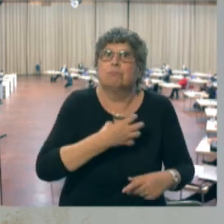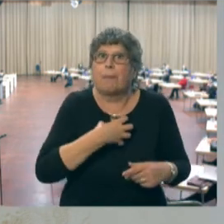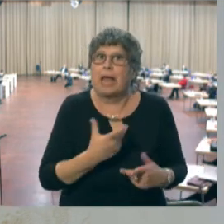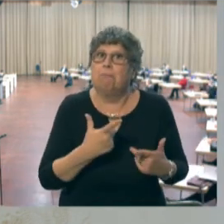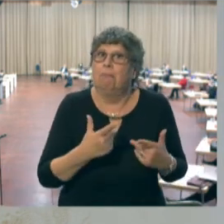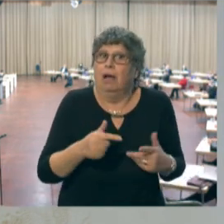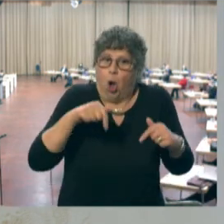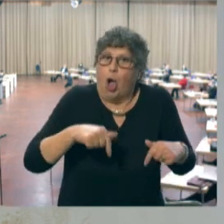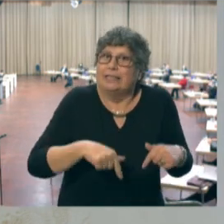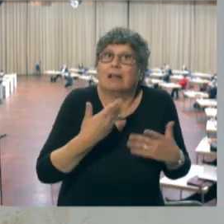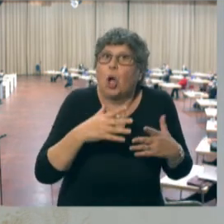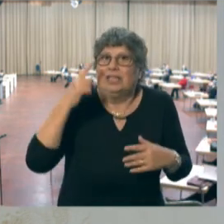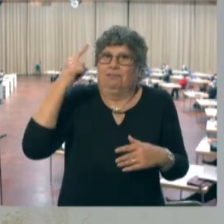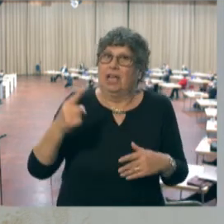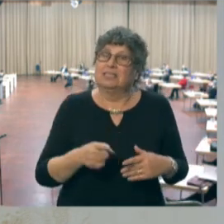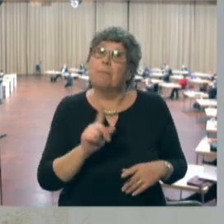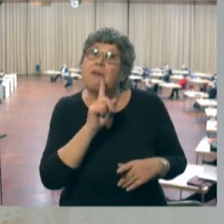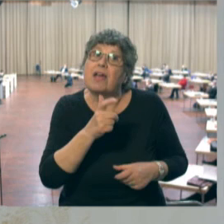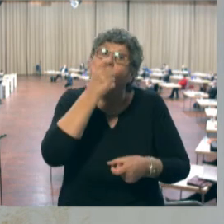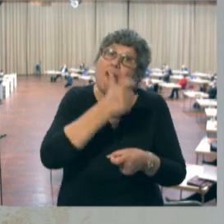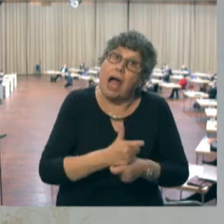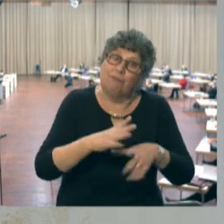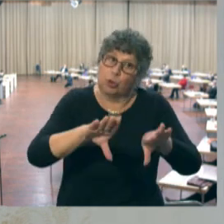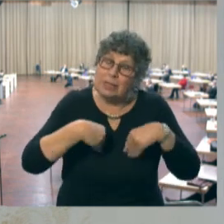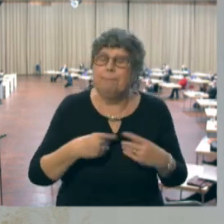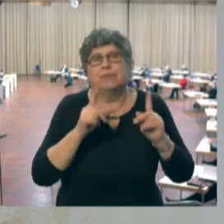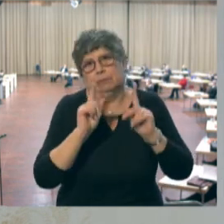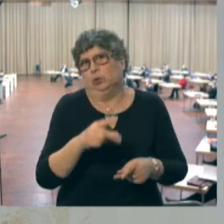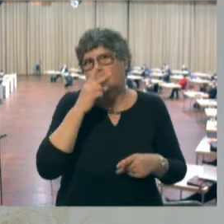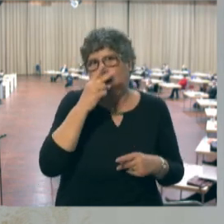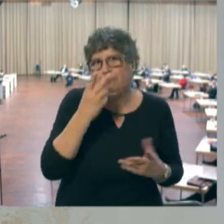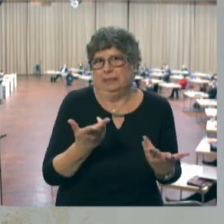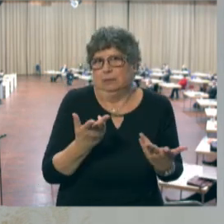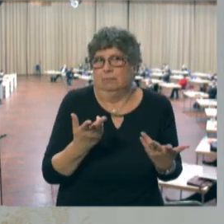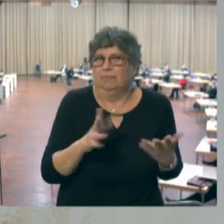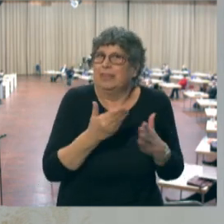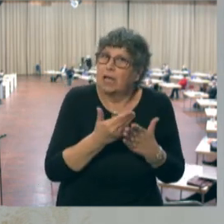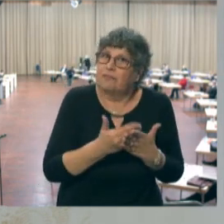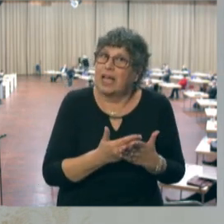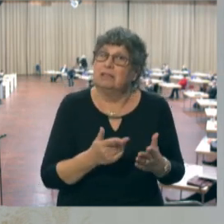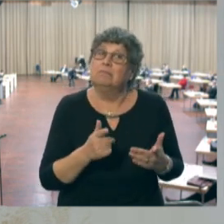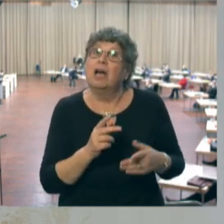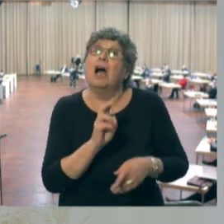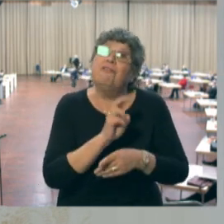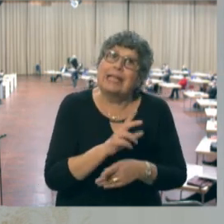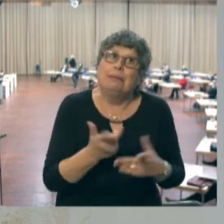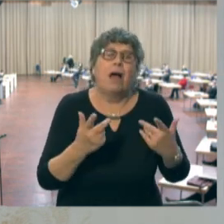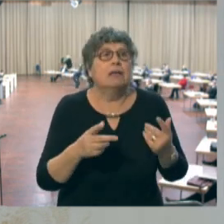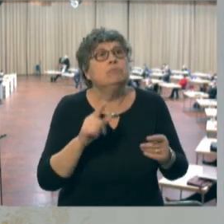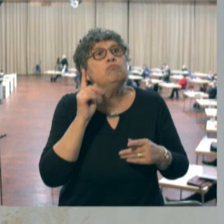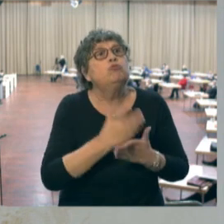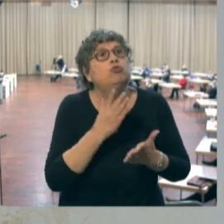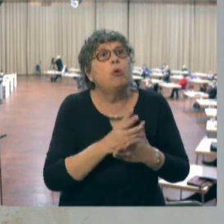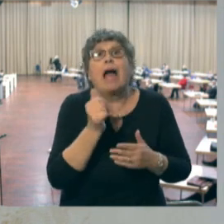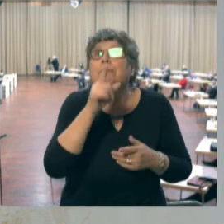verhüten, aber wer verantwortlich handelt, muss das in Rechnung stellen und daher ist es in jedem Fall vertretbar. Das habe ich auch schon vor